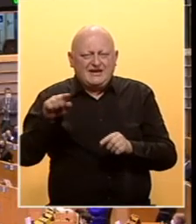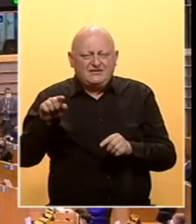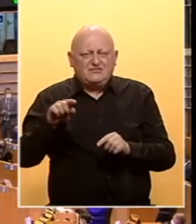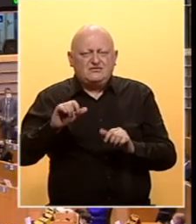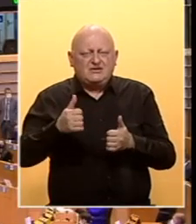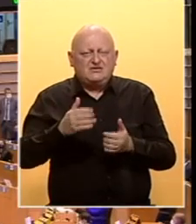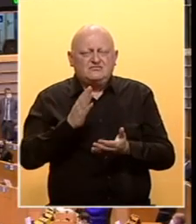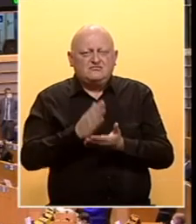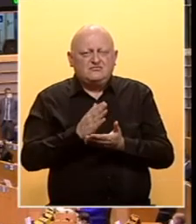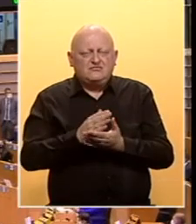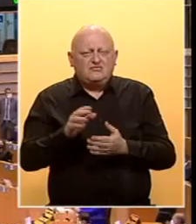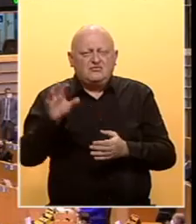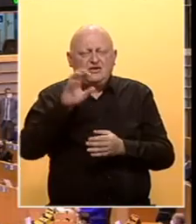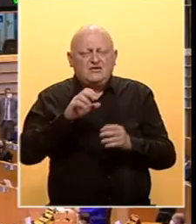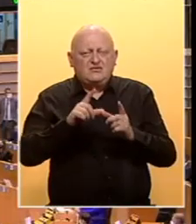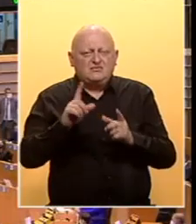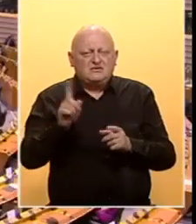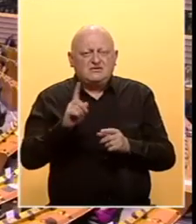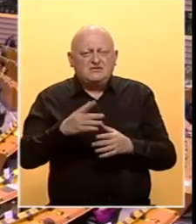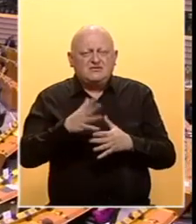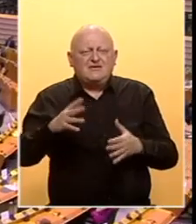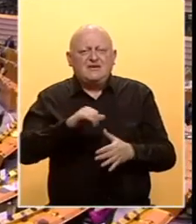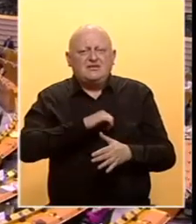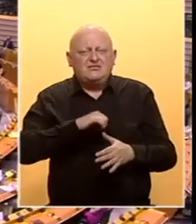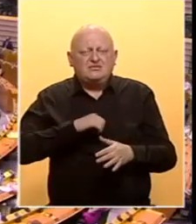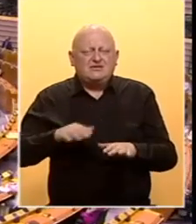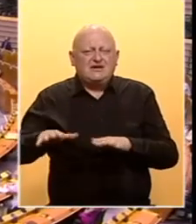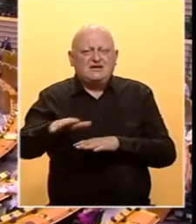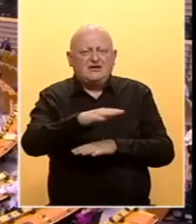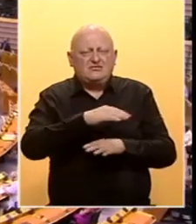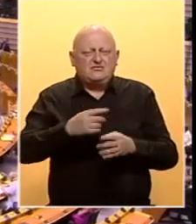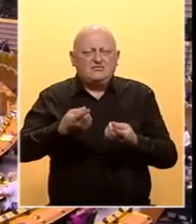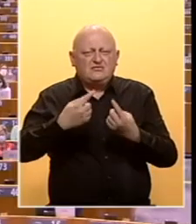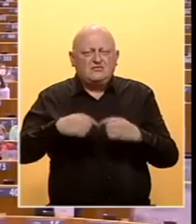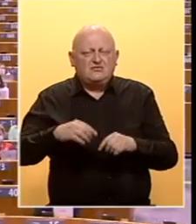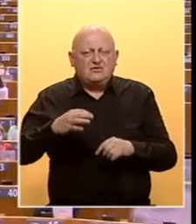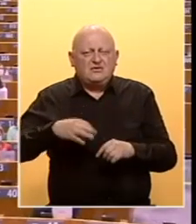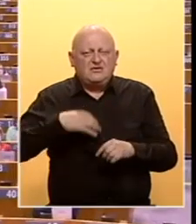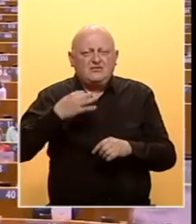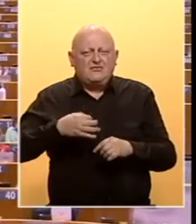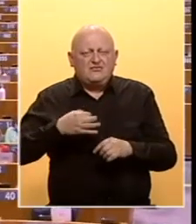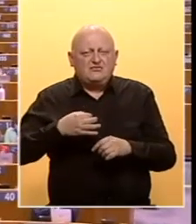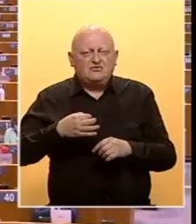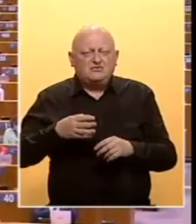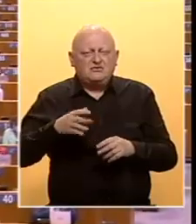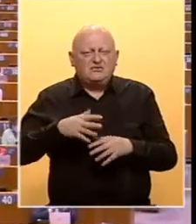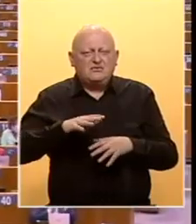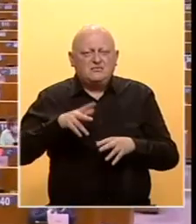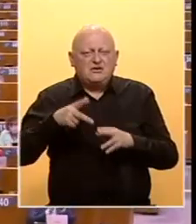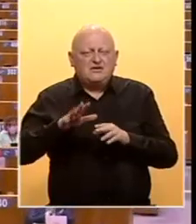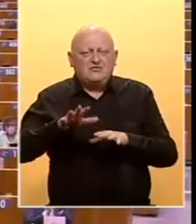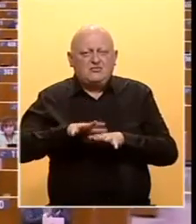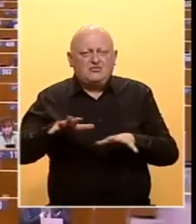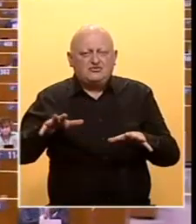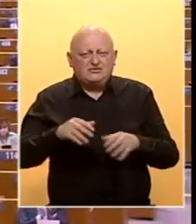jeste činjenica da ni u Evropskoj uniji više nema velikog interesa za regiju, posebno nakon francuskog protivljenja o nastavku njenog proširenja,